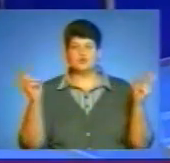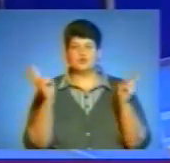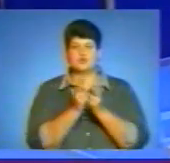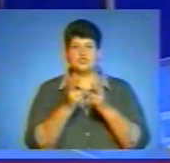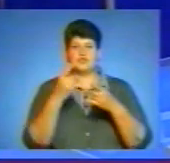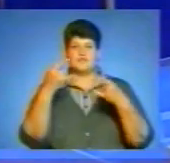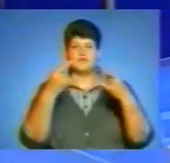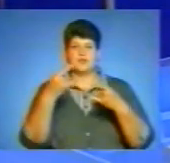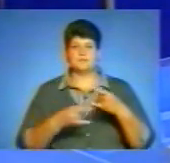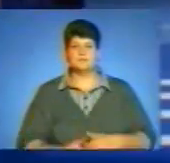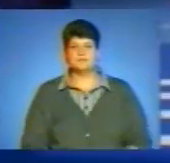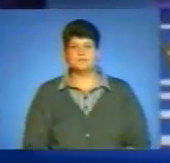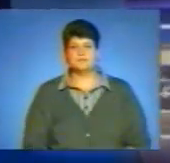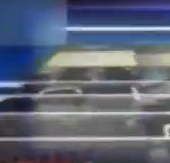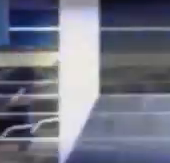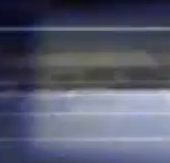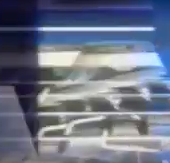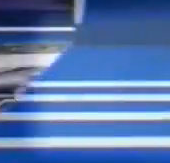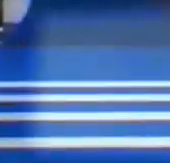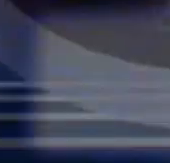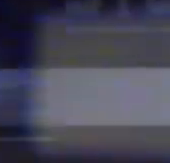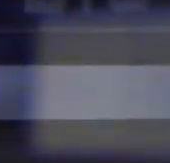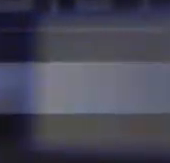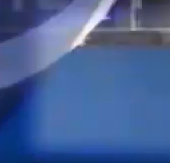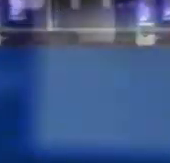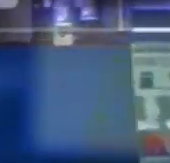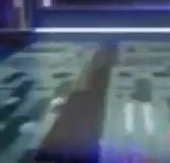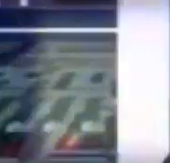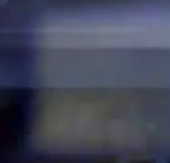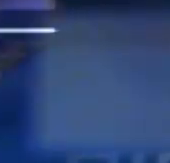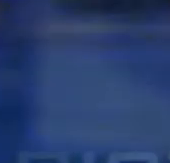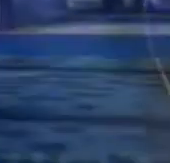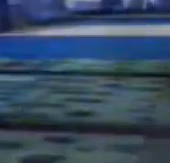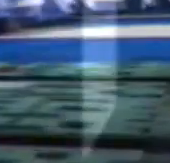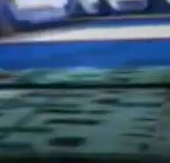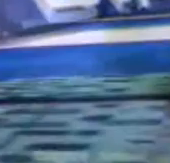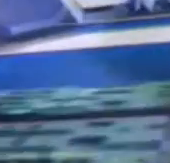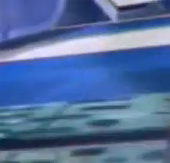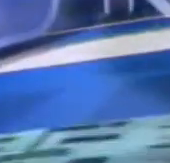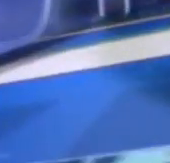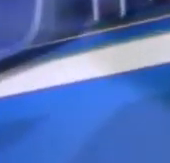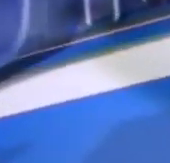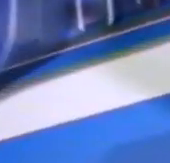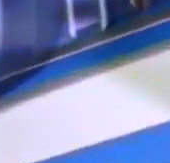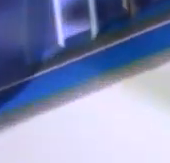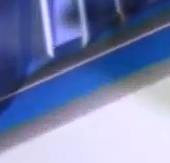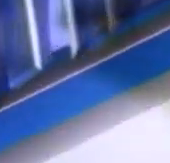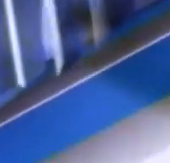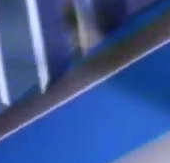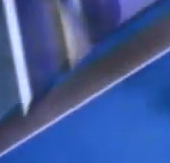нам вистачить сил і все буде добре». На цьому будьте здорові, до зустрічі в ефірі.